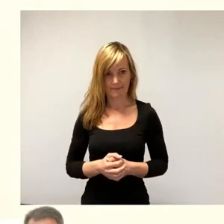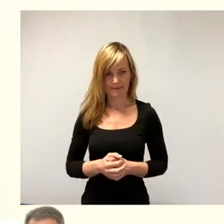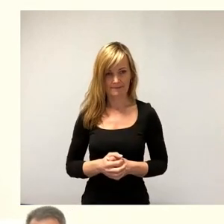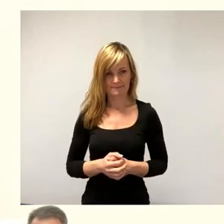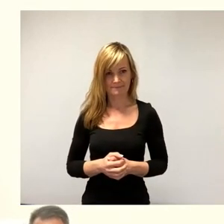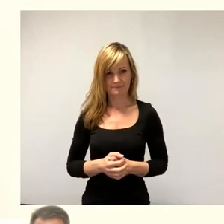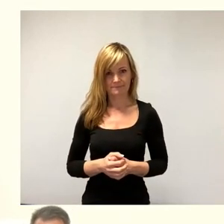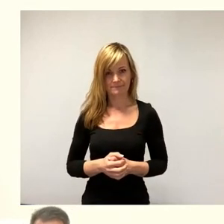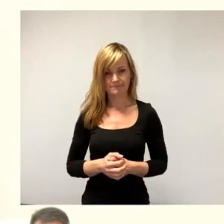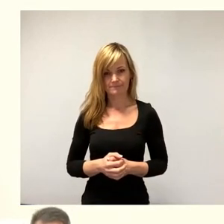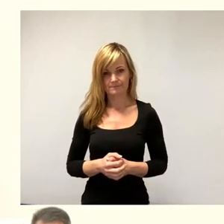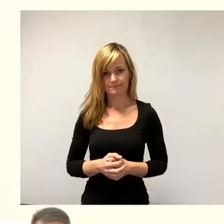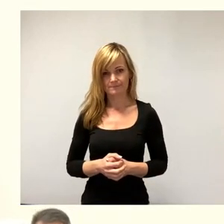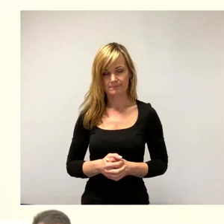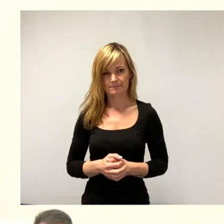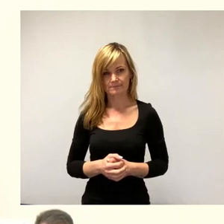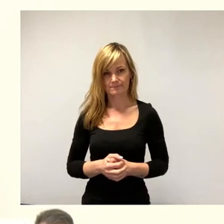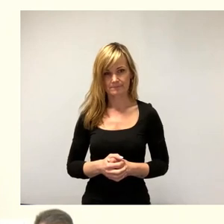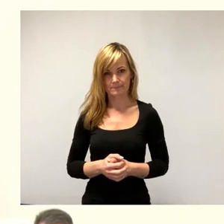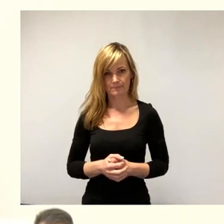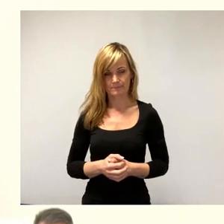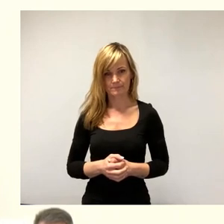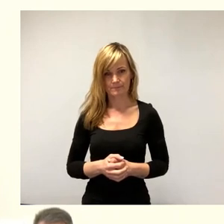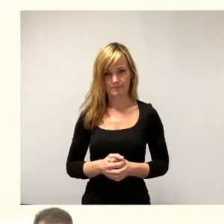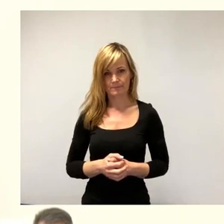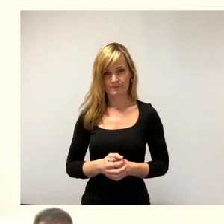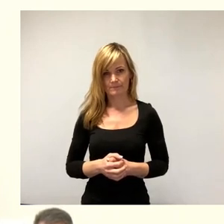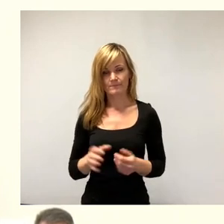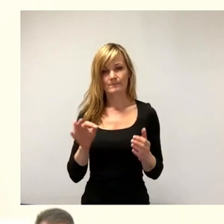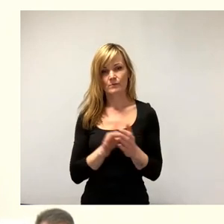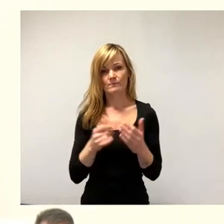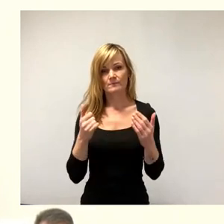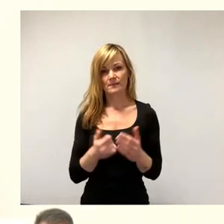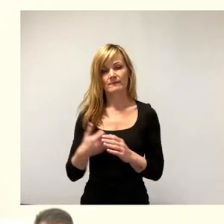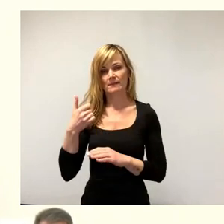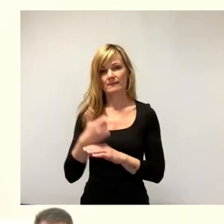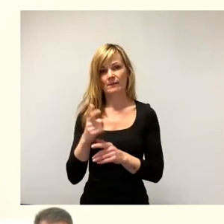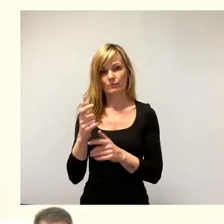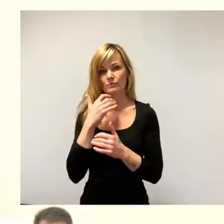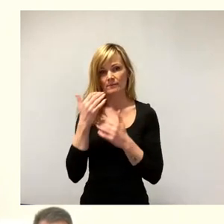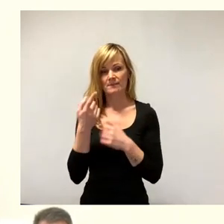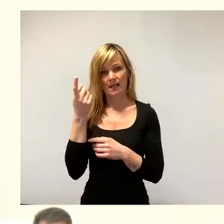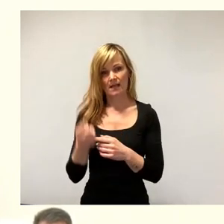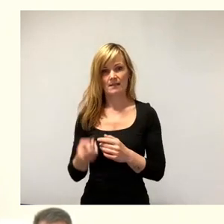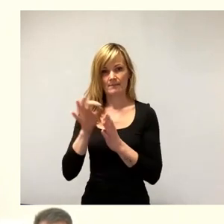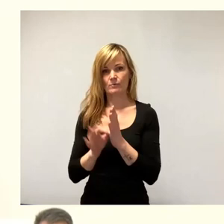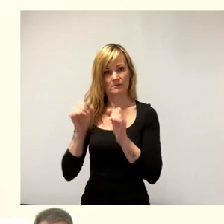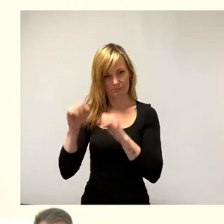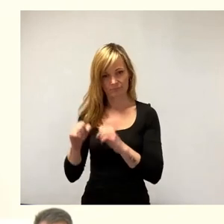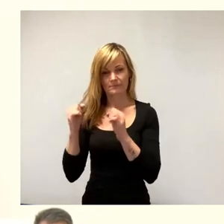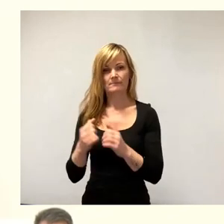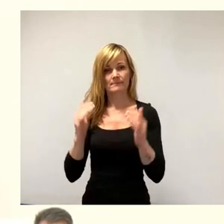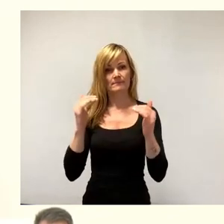Damit haben wir den Top 6, den federführenden Ausschussbericht, in allen Punkten bestätigt. Bringt uns zu Top 7.